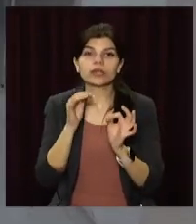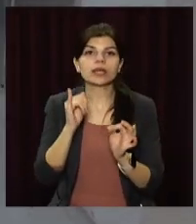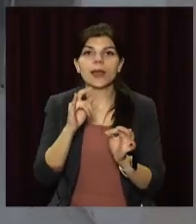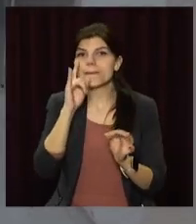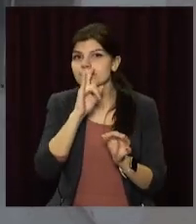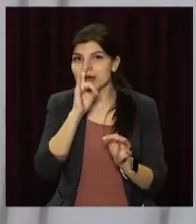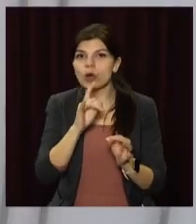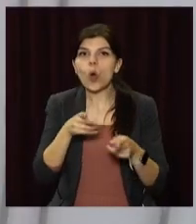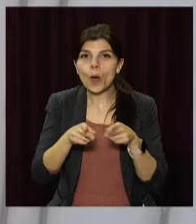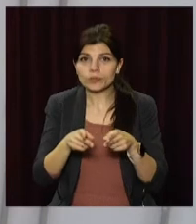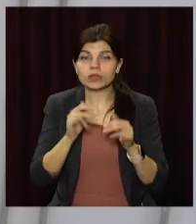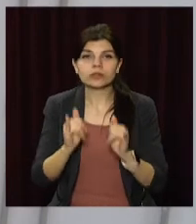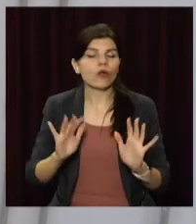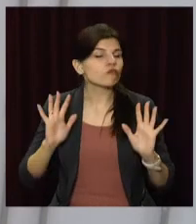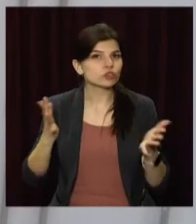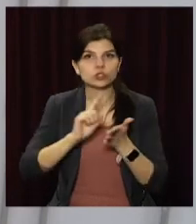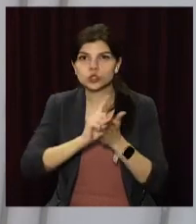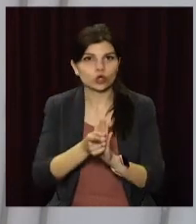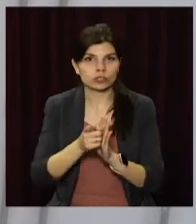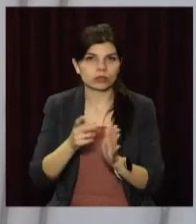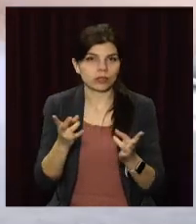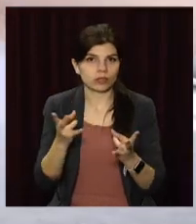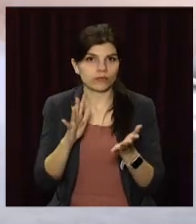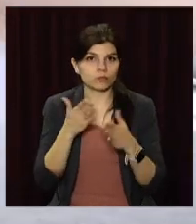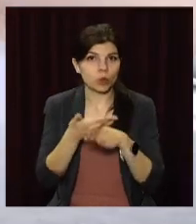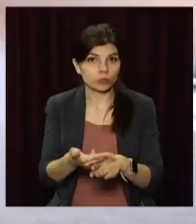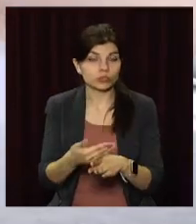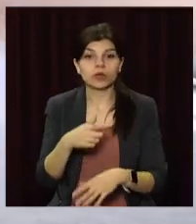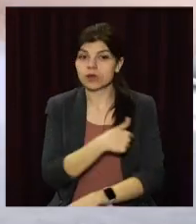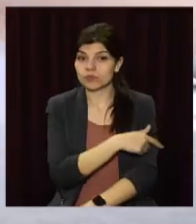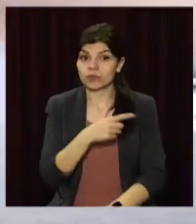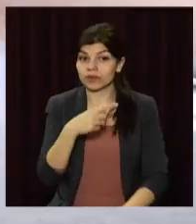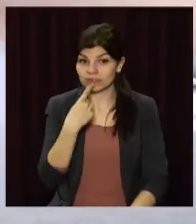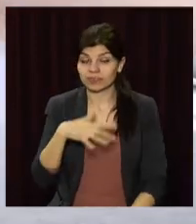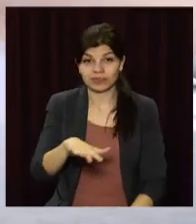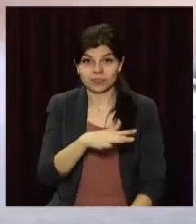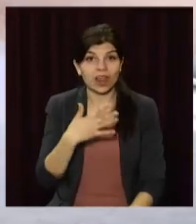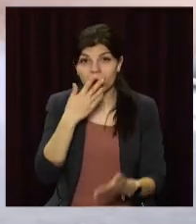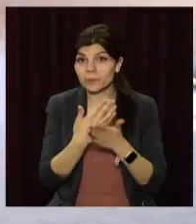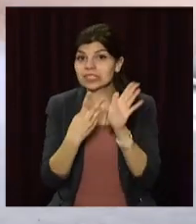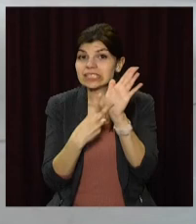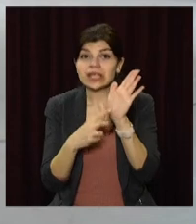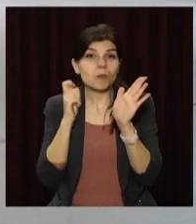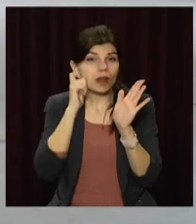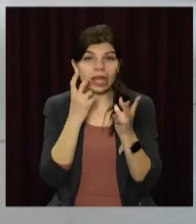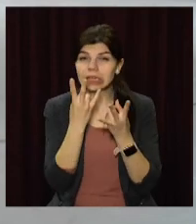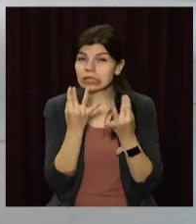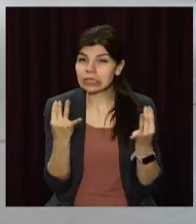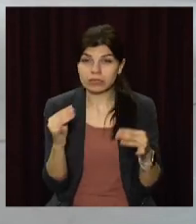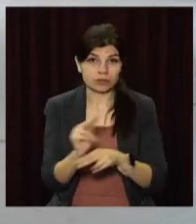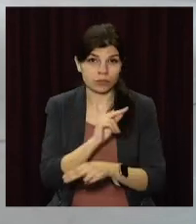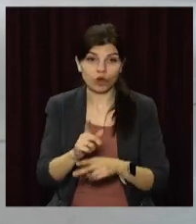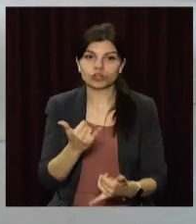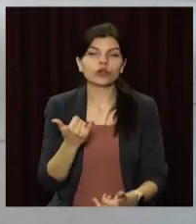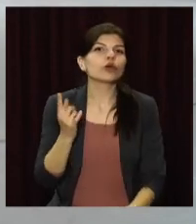маленькоопераційно для термінових випадків. Лікарі кажуть, медзаклад не бачив капітального ремонту майже 70 років, тому з нетерпінням